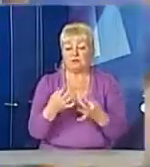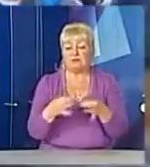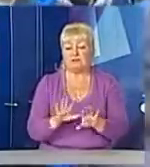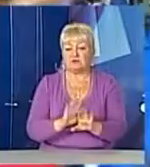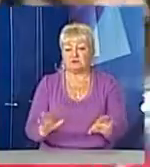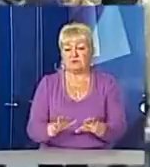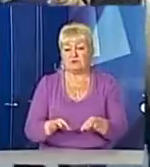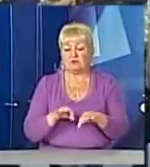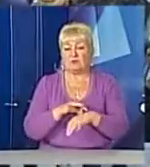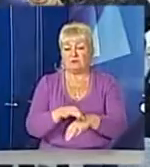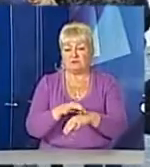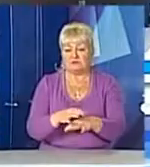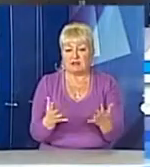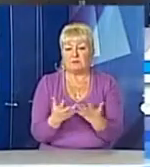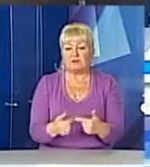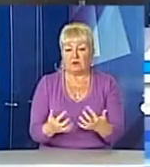підрахунок.